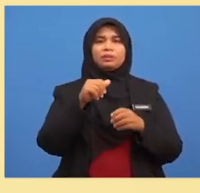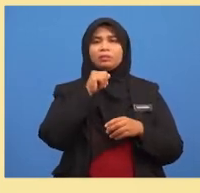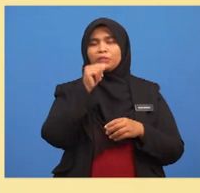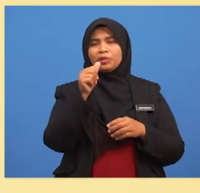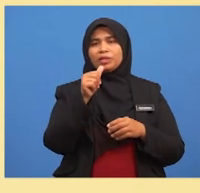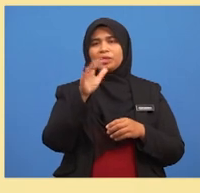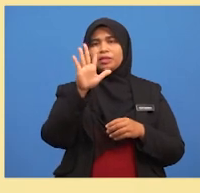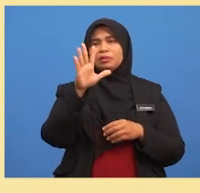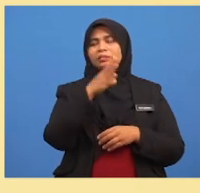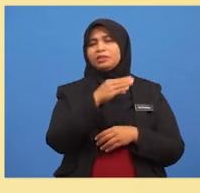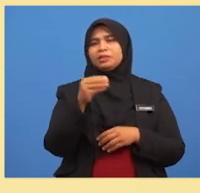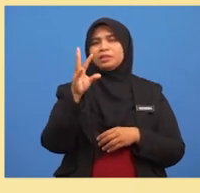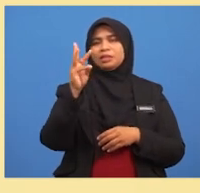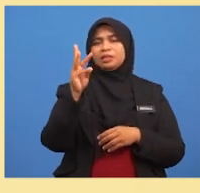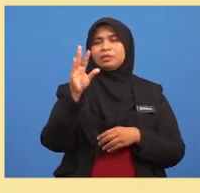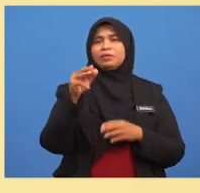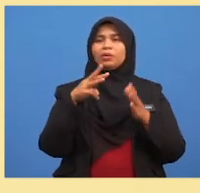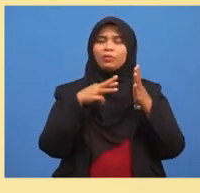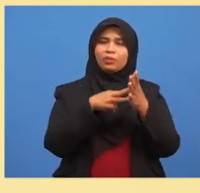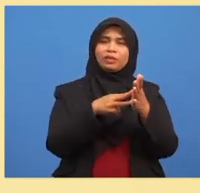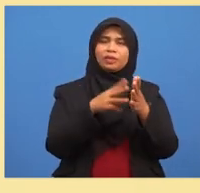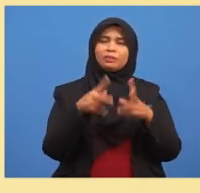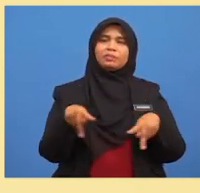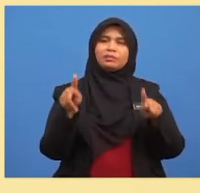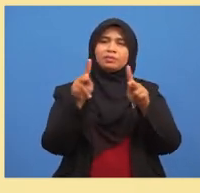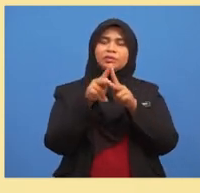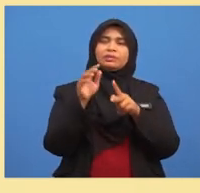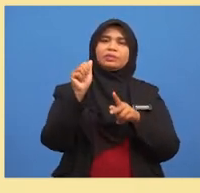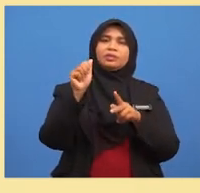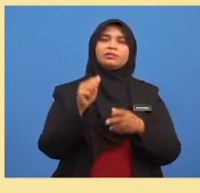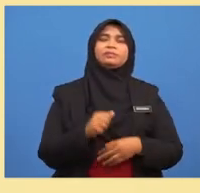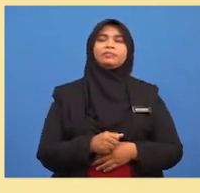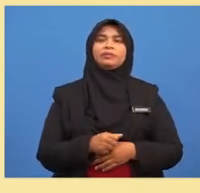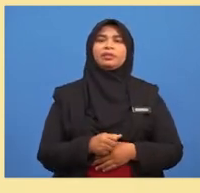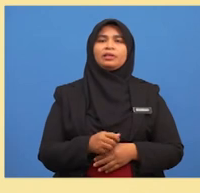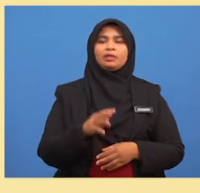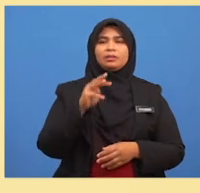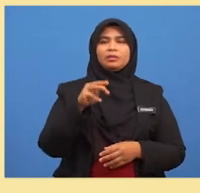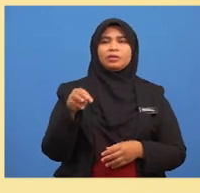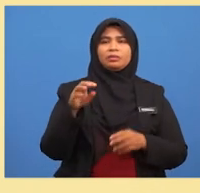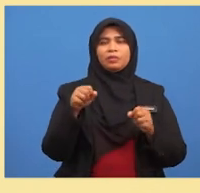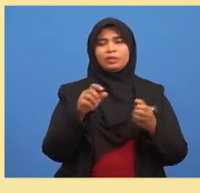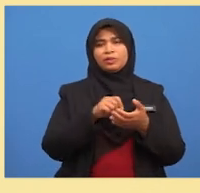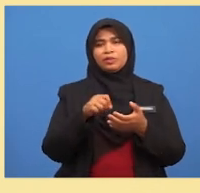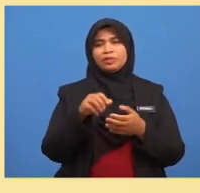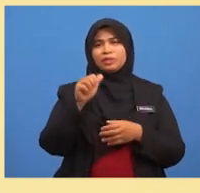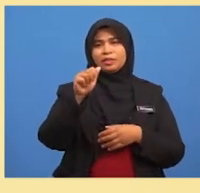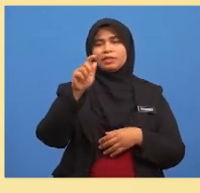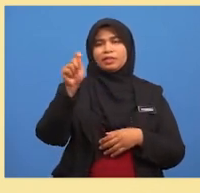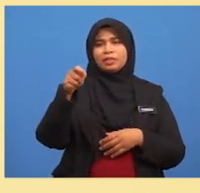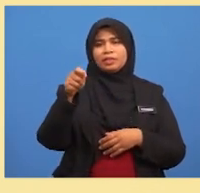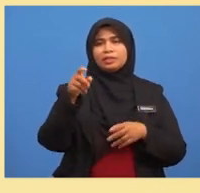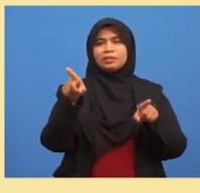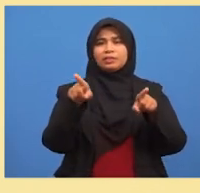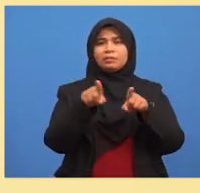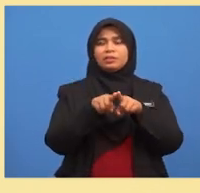yang bukan 5 dan 6 yang mewakili peristiwa A Murid boleh menulis A tanda